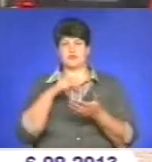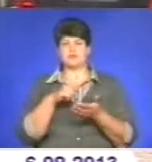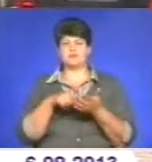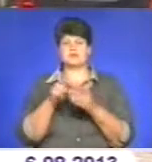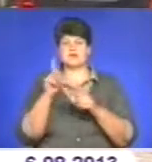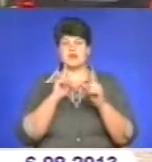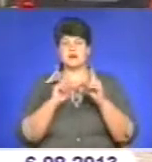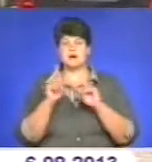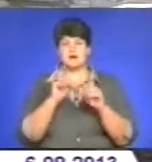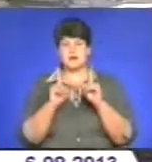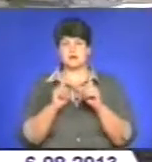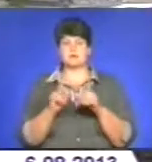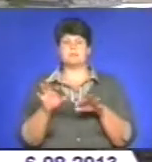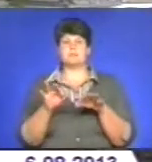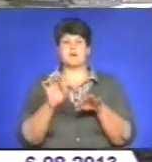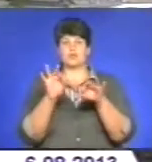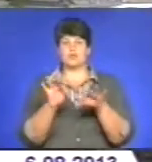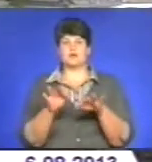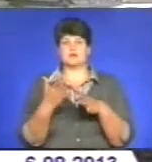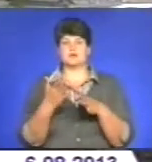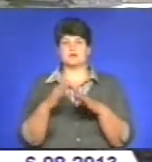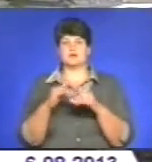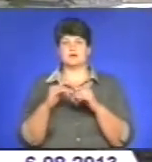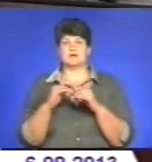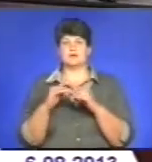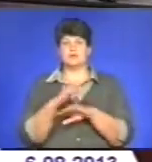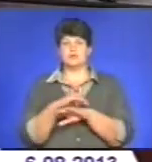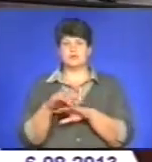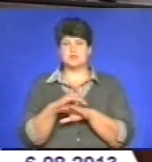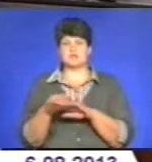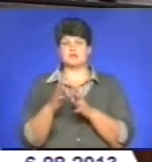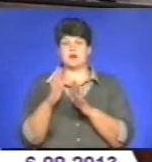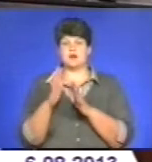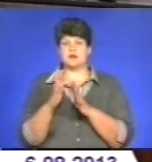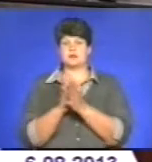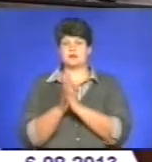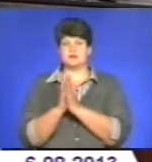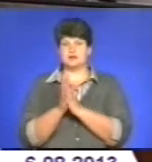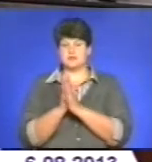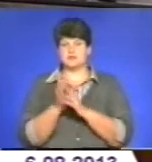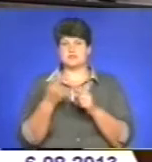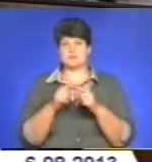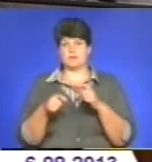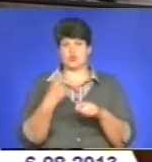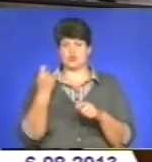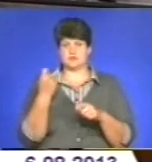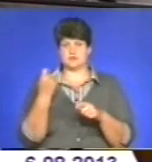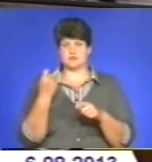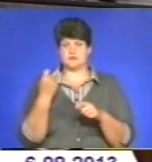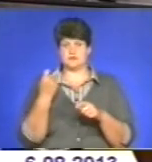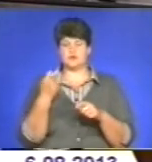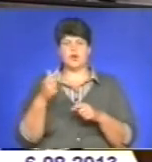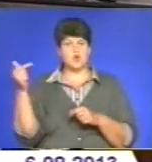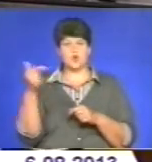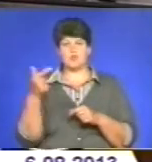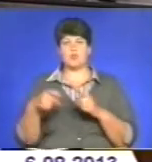паркування на газонах і тротуарах називають грубим порушенням. Водії грубо порушують правила благоустрою, водії грубо